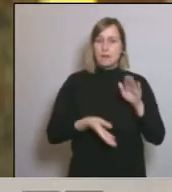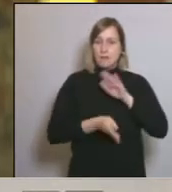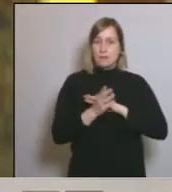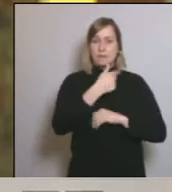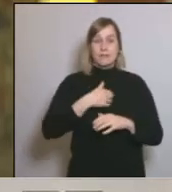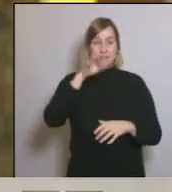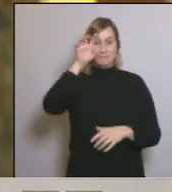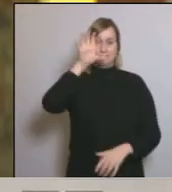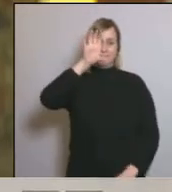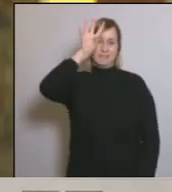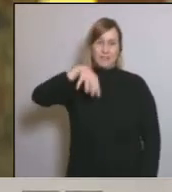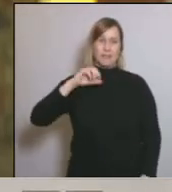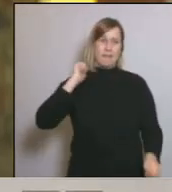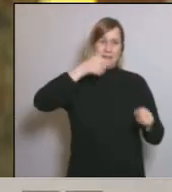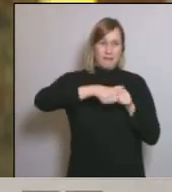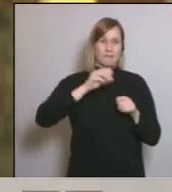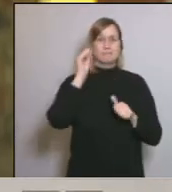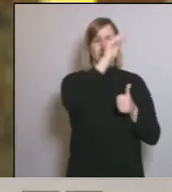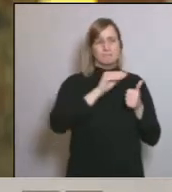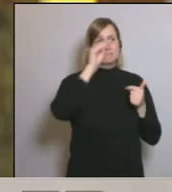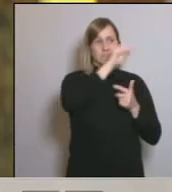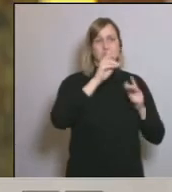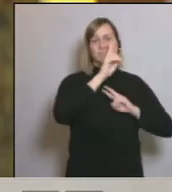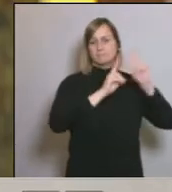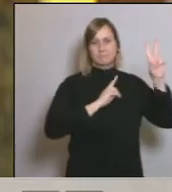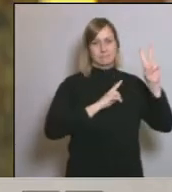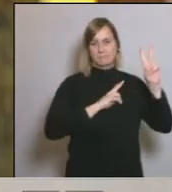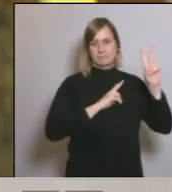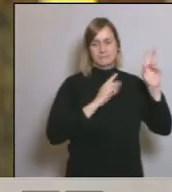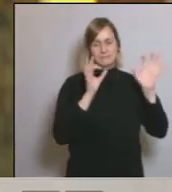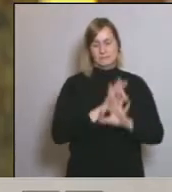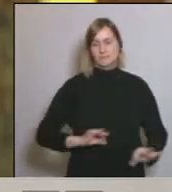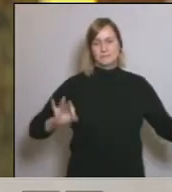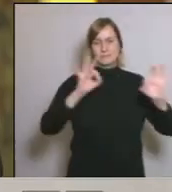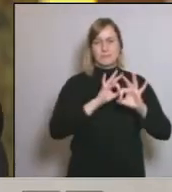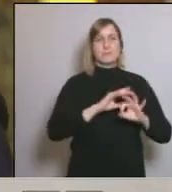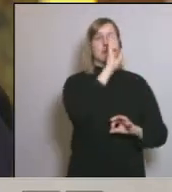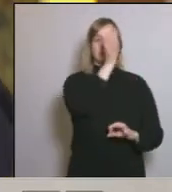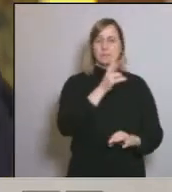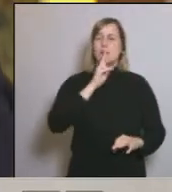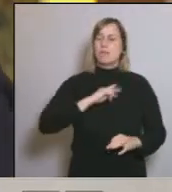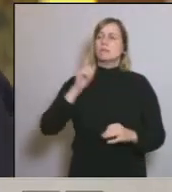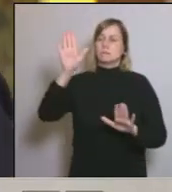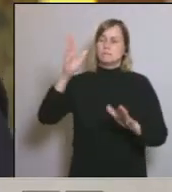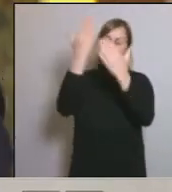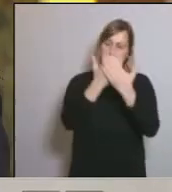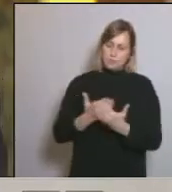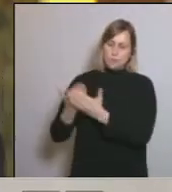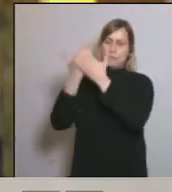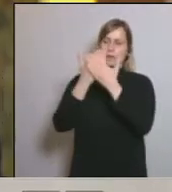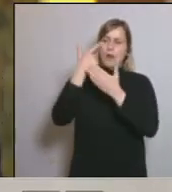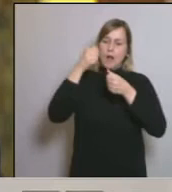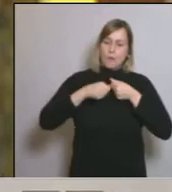Catalunya ja fa dies que li hem fet arribar. Sí que ens ha dit que estudiarà i que veuran quins